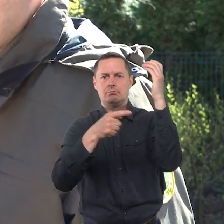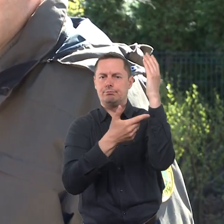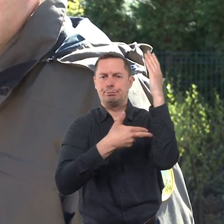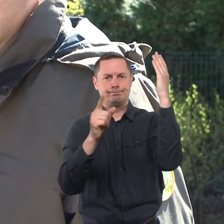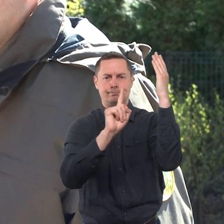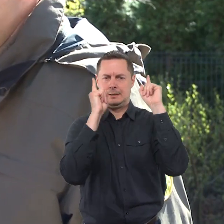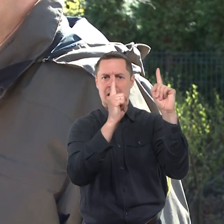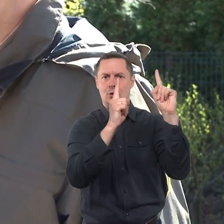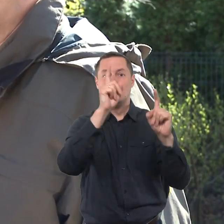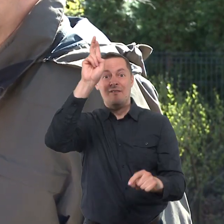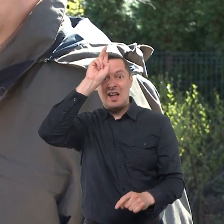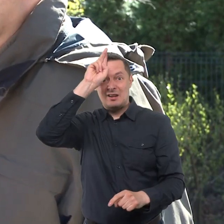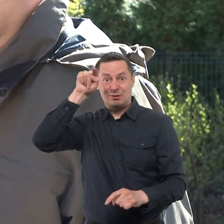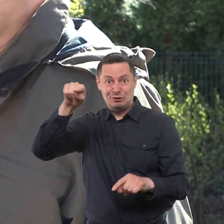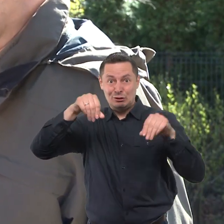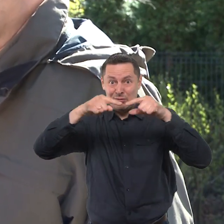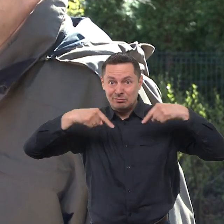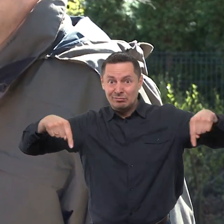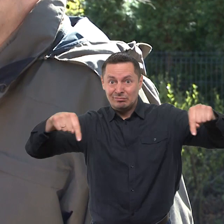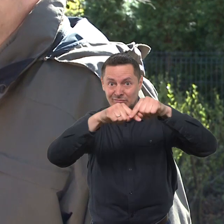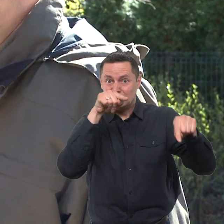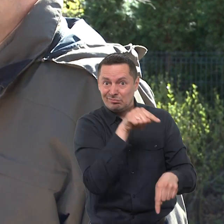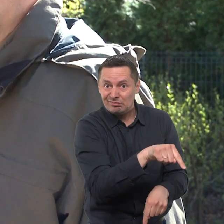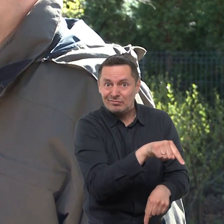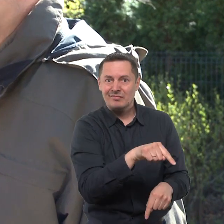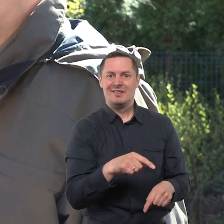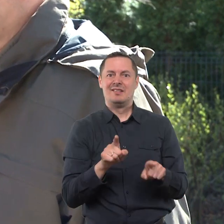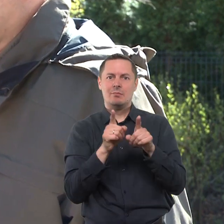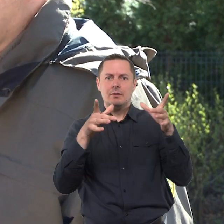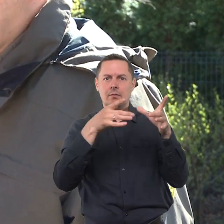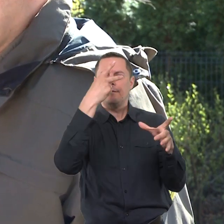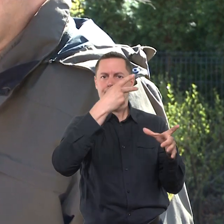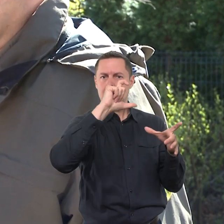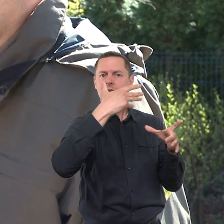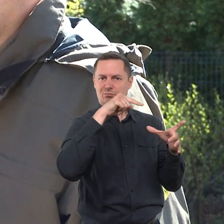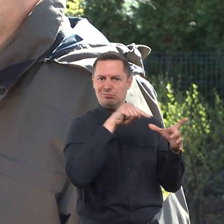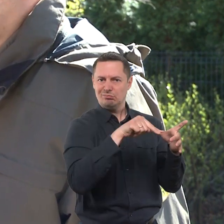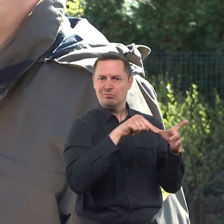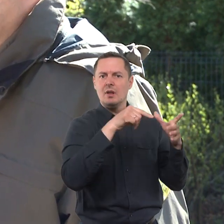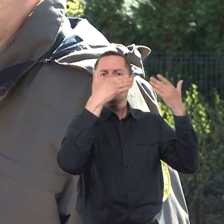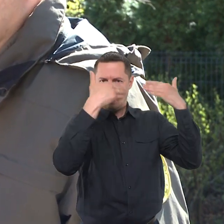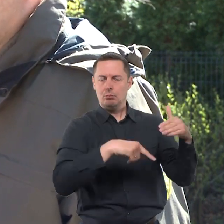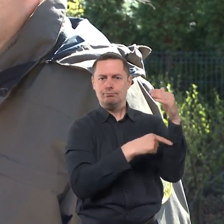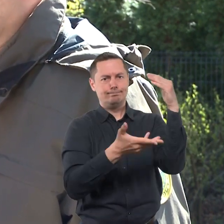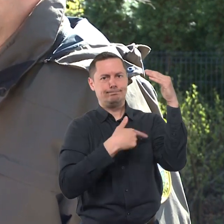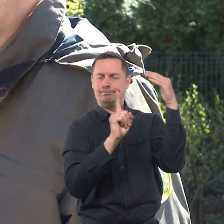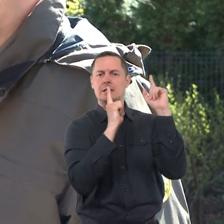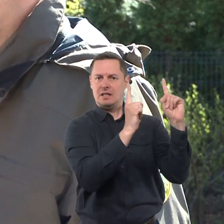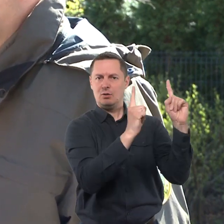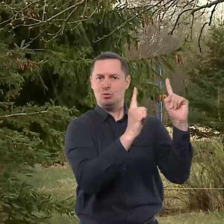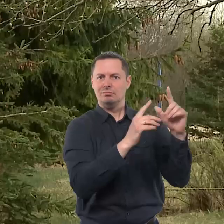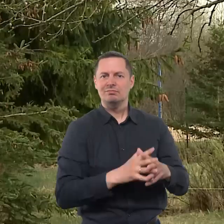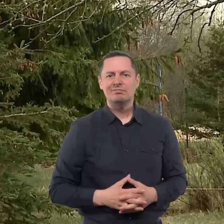paskirties, žemėje valstybinės paskirties, tai jau medžiai saugotinį patampa nuo 20 cm